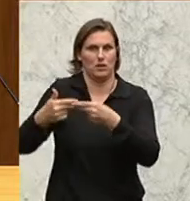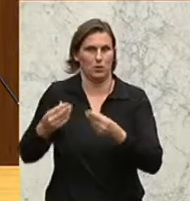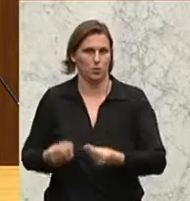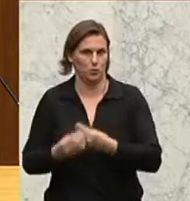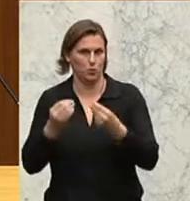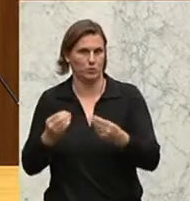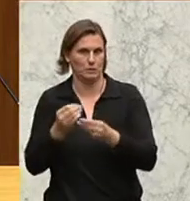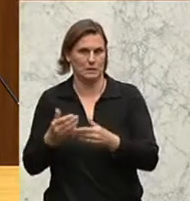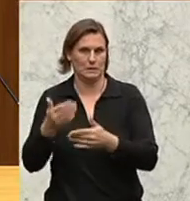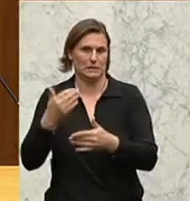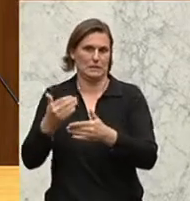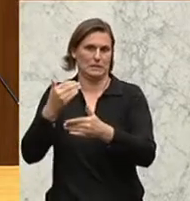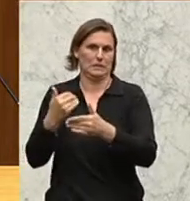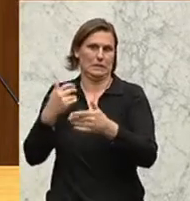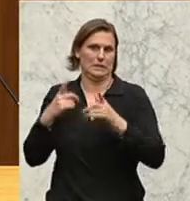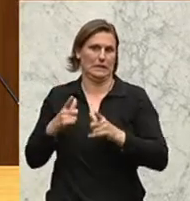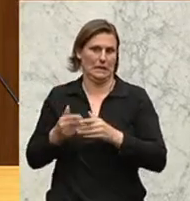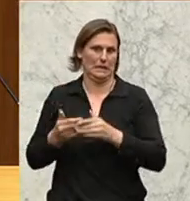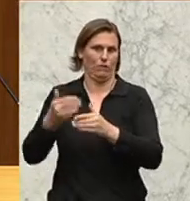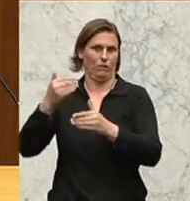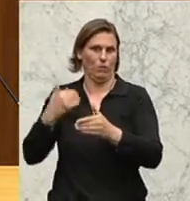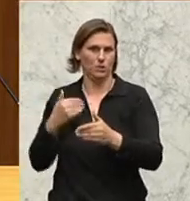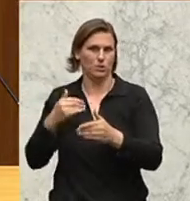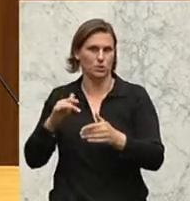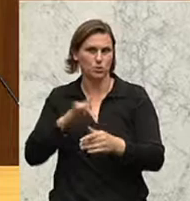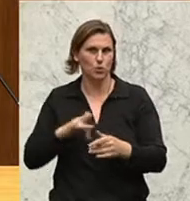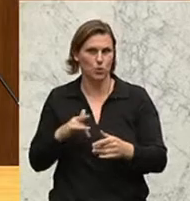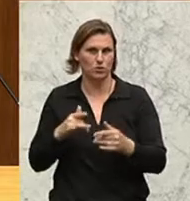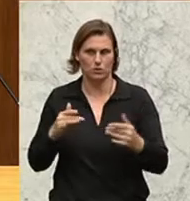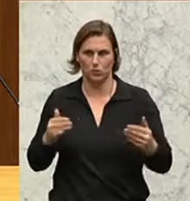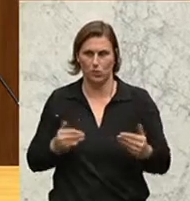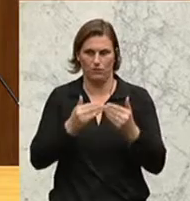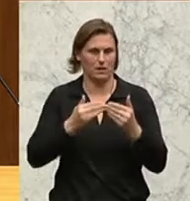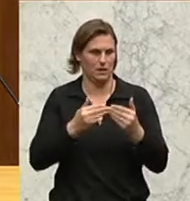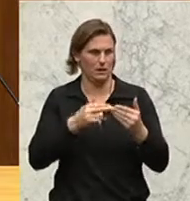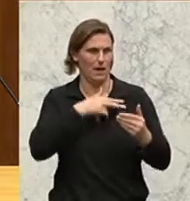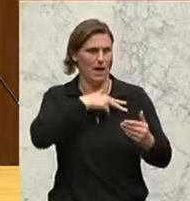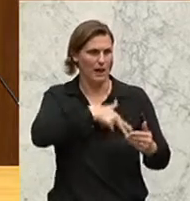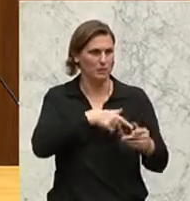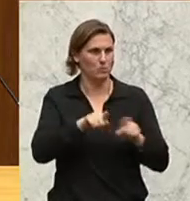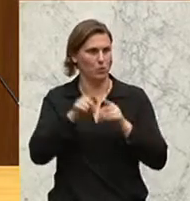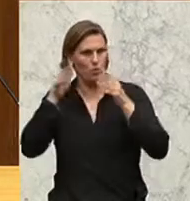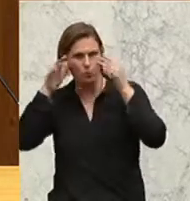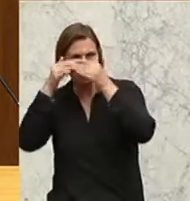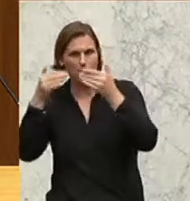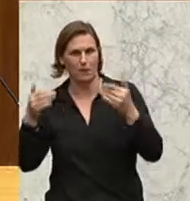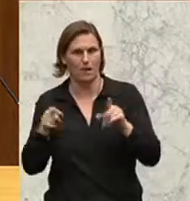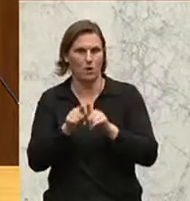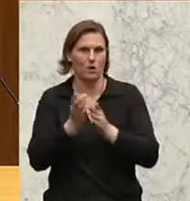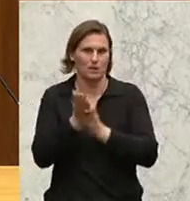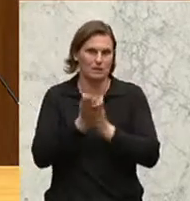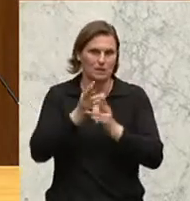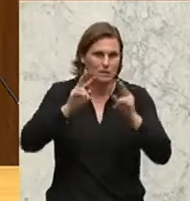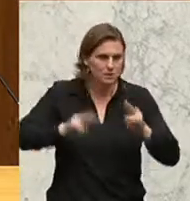in die Vorkriegszeit. Das ist der Grundkonflikt zwischen der SPÖ und der ÖVP. Und damit hängt zusammen Dienstrecht,